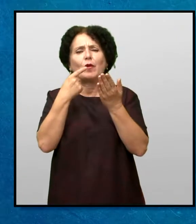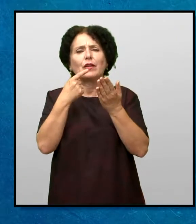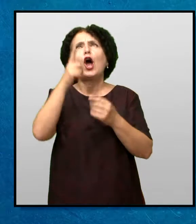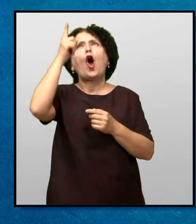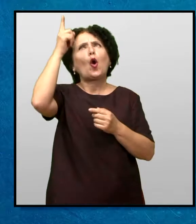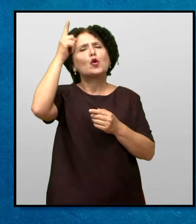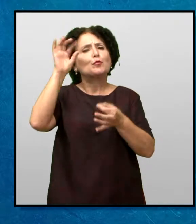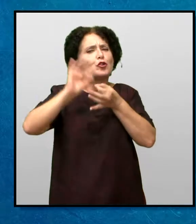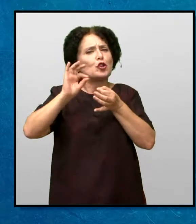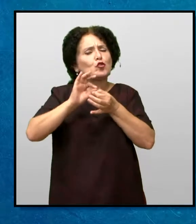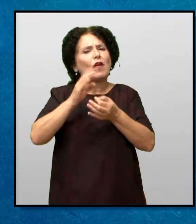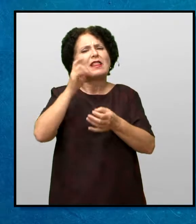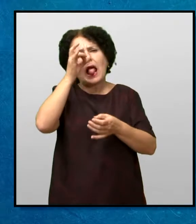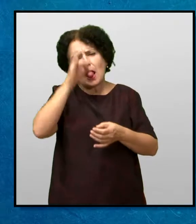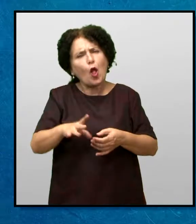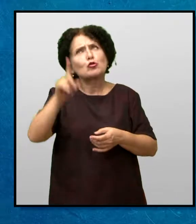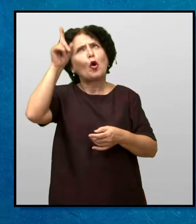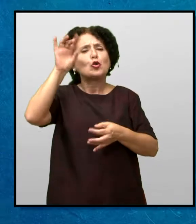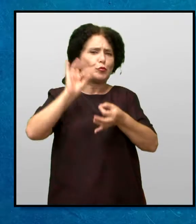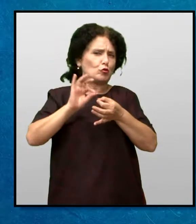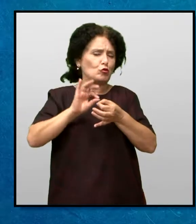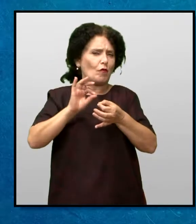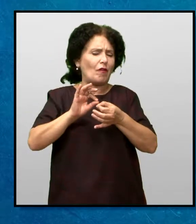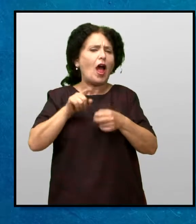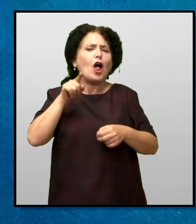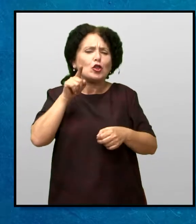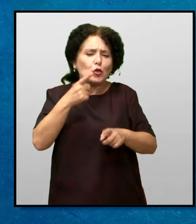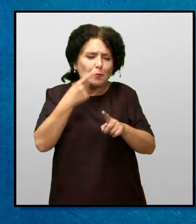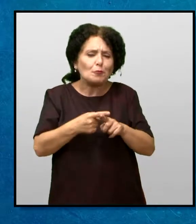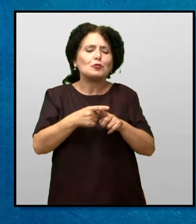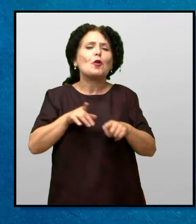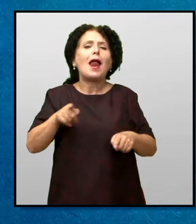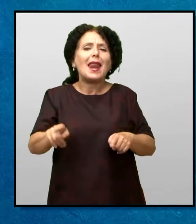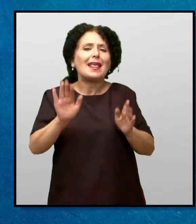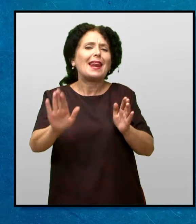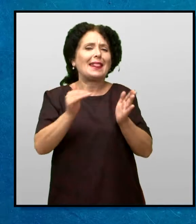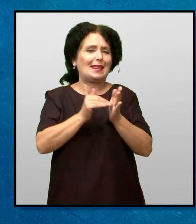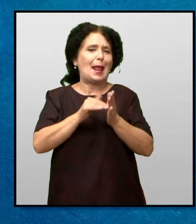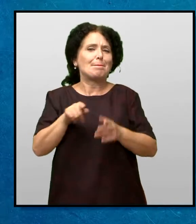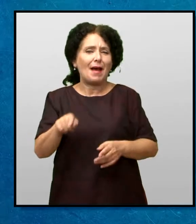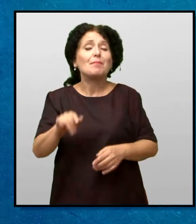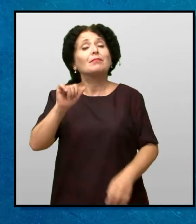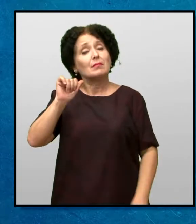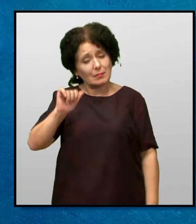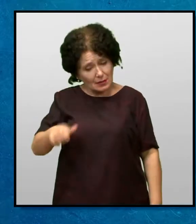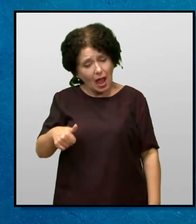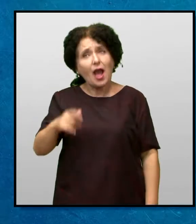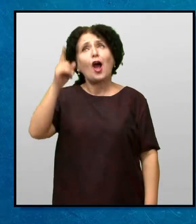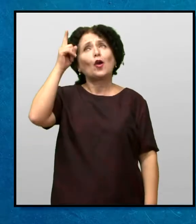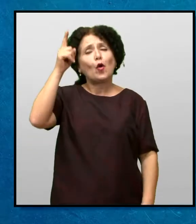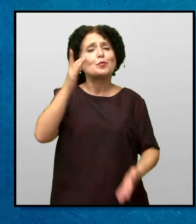Господ ке те чува од секоје зло Тоа беше токму тоа што не изеј требаше Да,